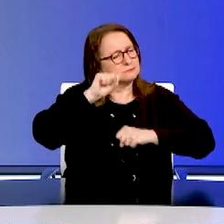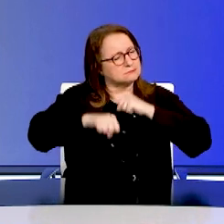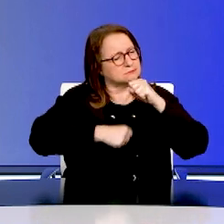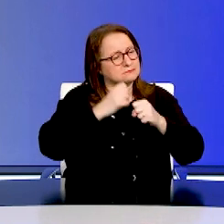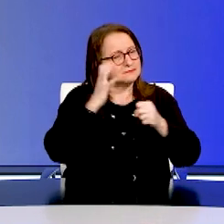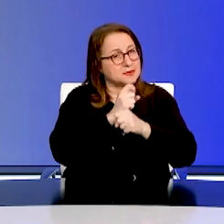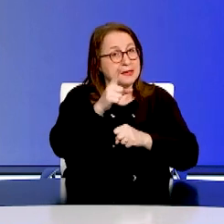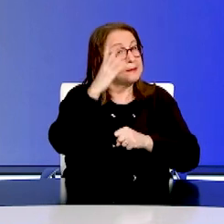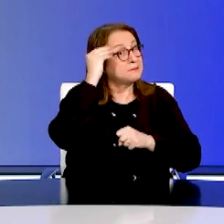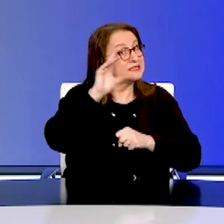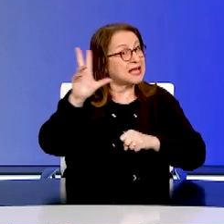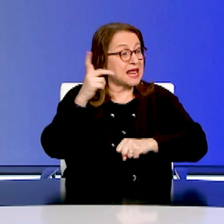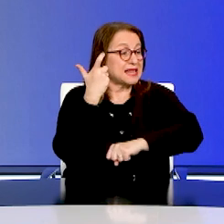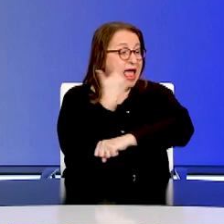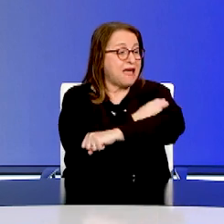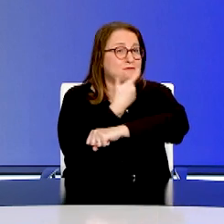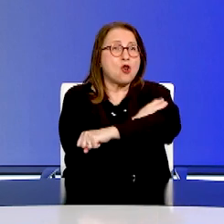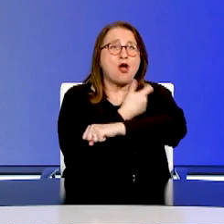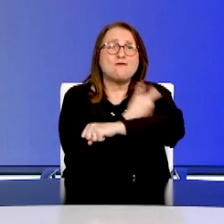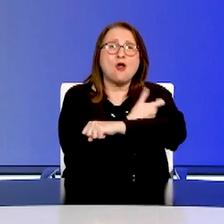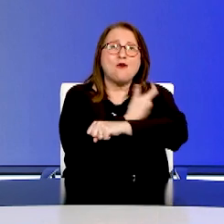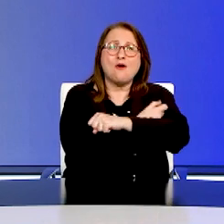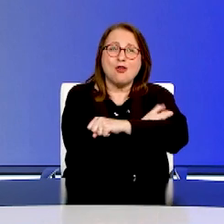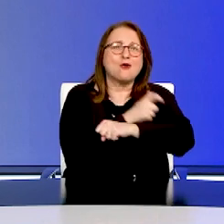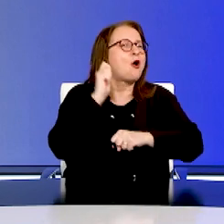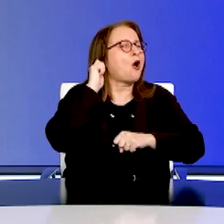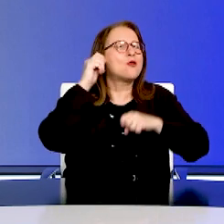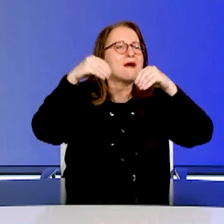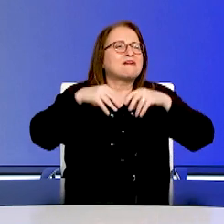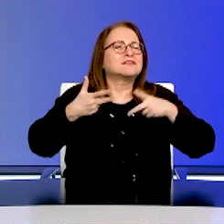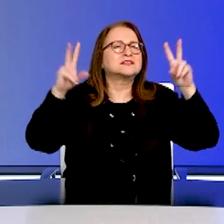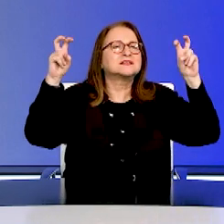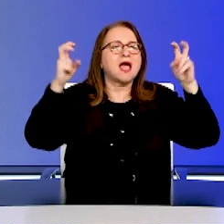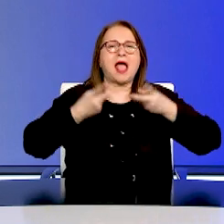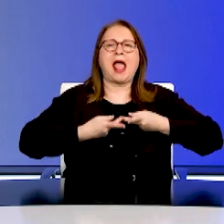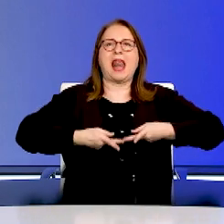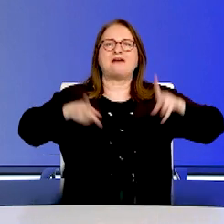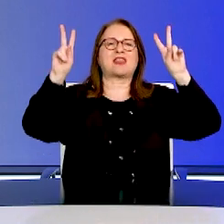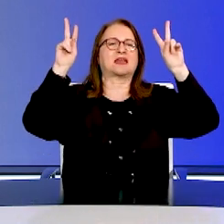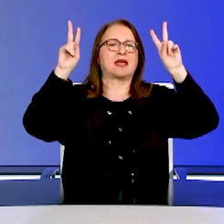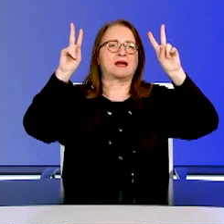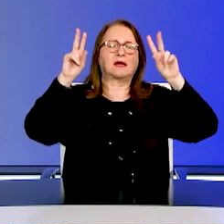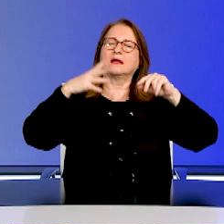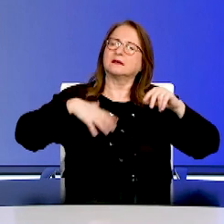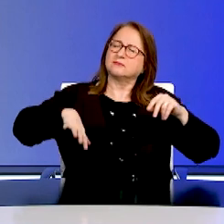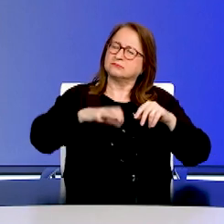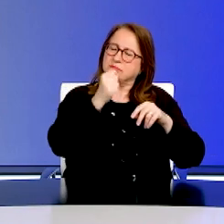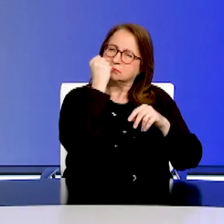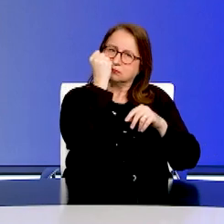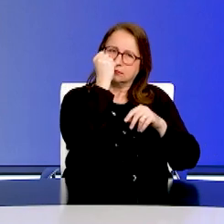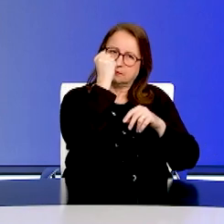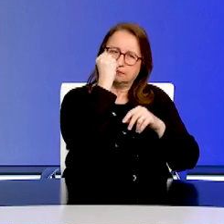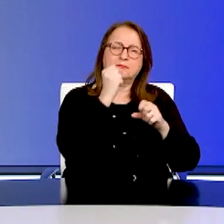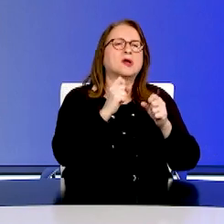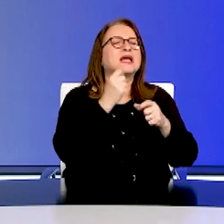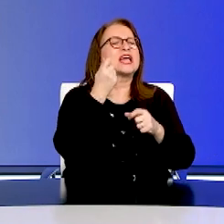ονομάζεται. Η χώρα μας βγαίνει ισχυρότερη από αυτή την περιπέτεια. Με ενωμένη την κοινωνία, ανθεκτική την οικονομία και